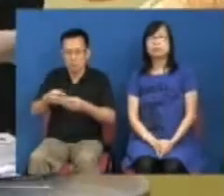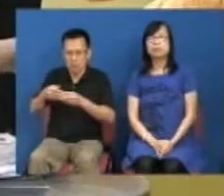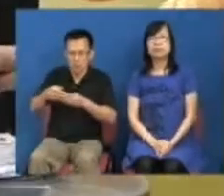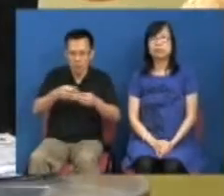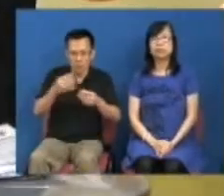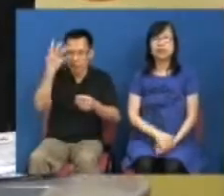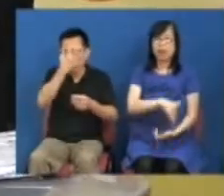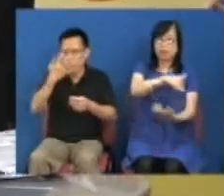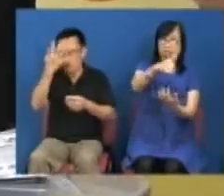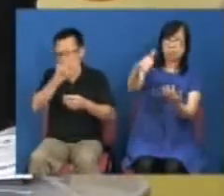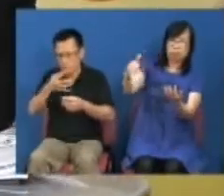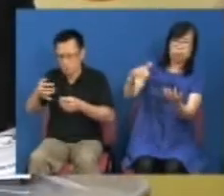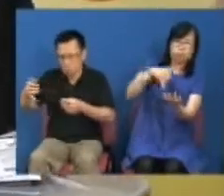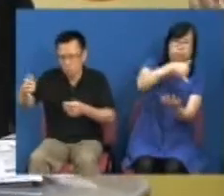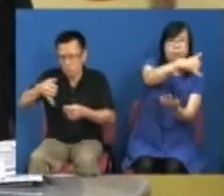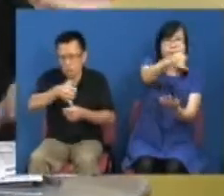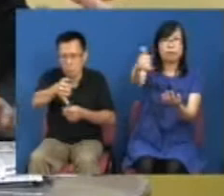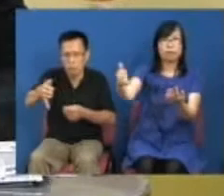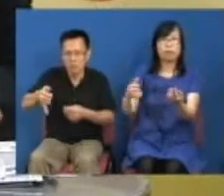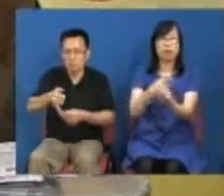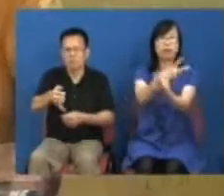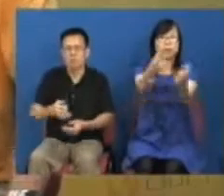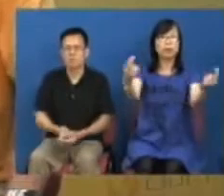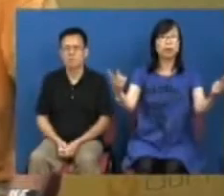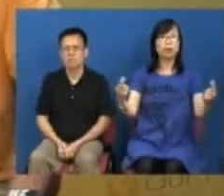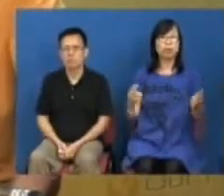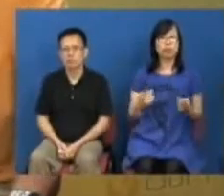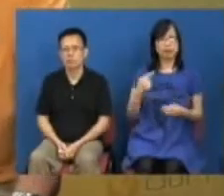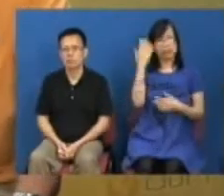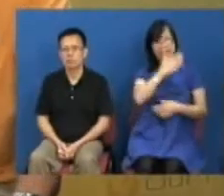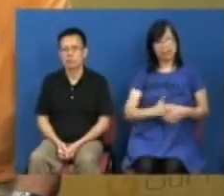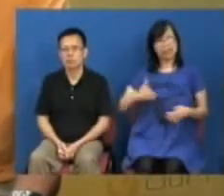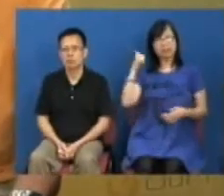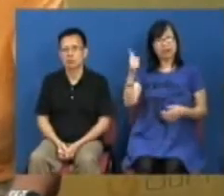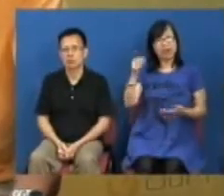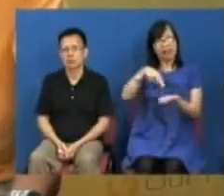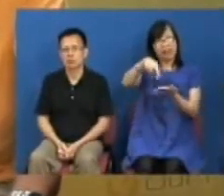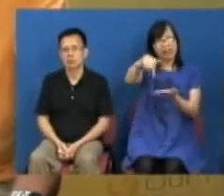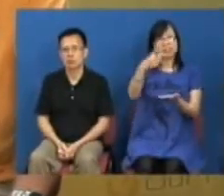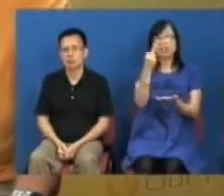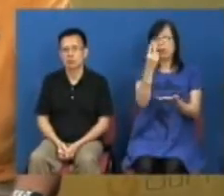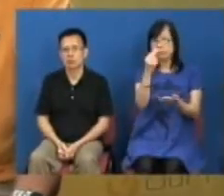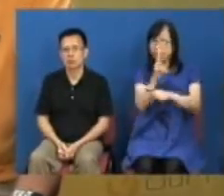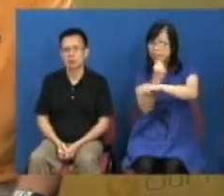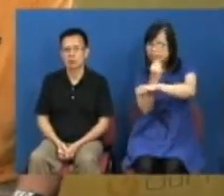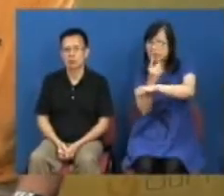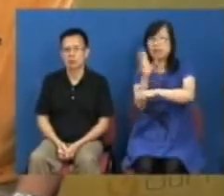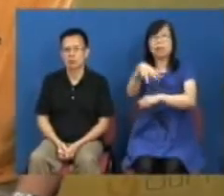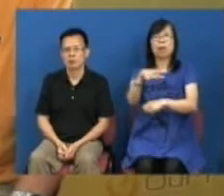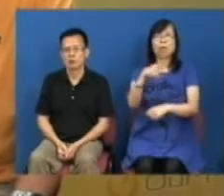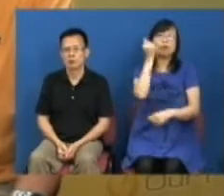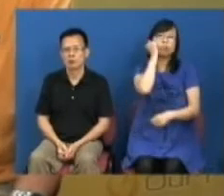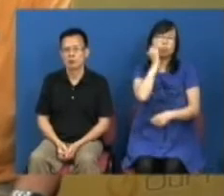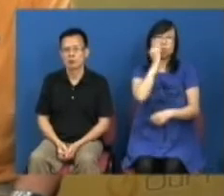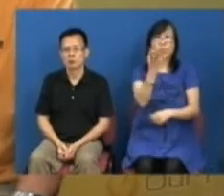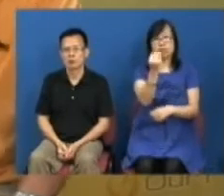一样游完花圆你可能行新葬力见你可能行20分钟如果你年纪大一点你可能行差不多40